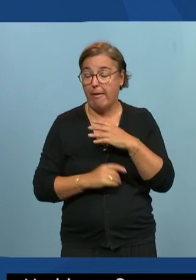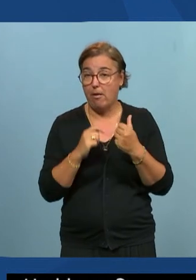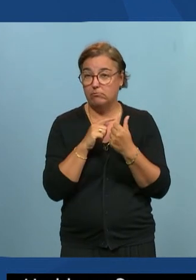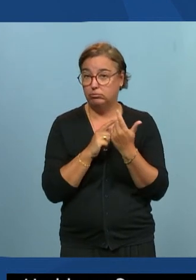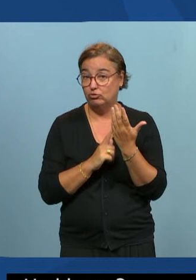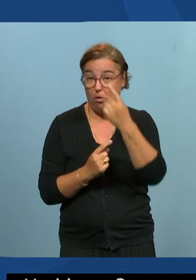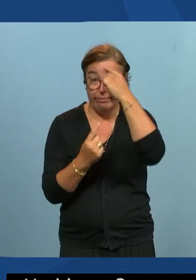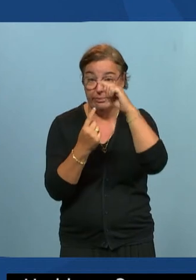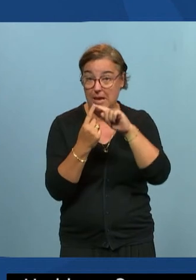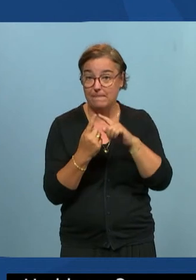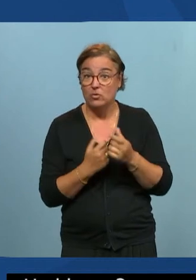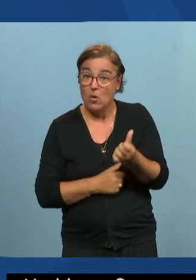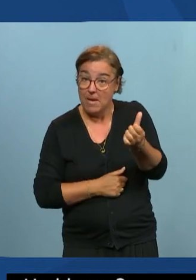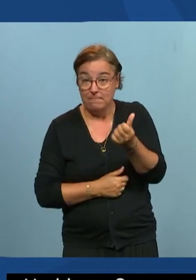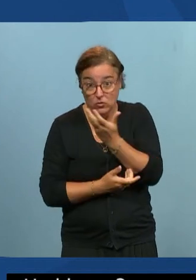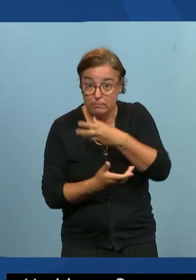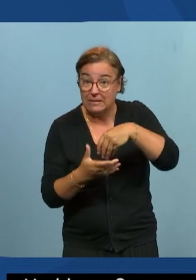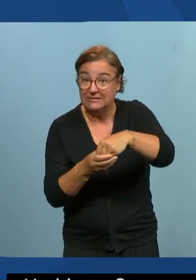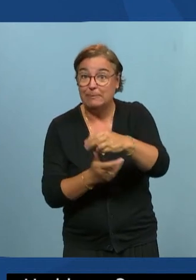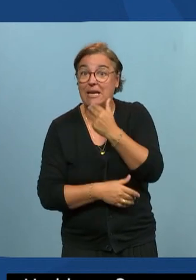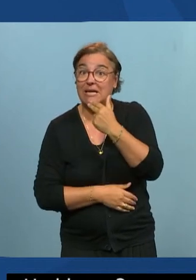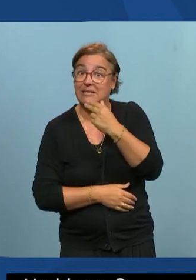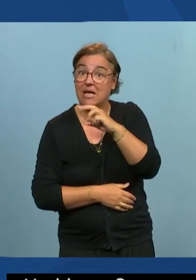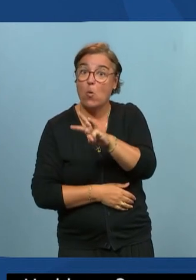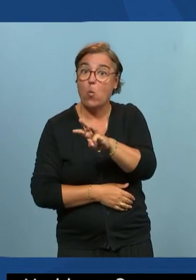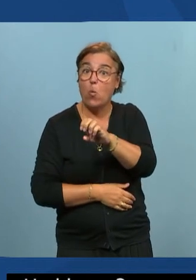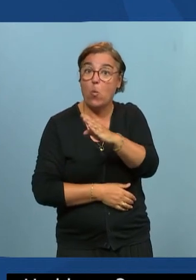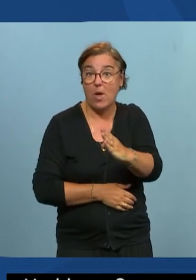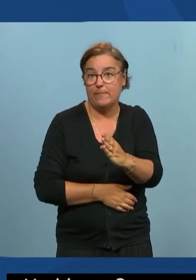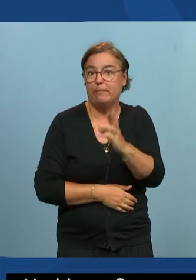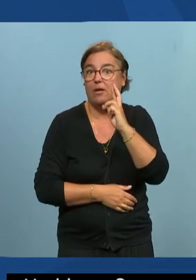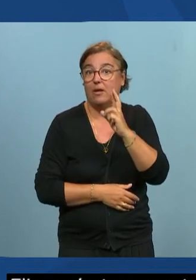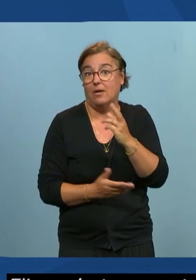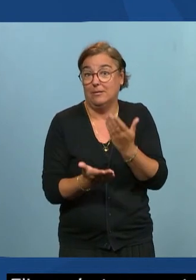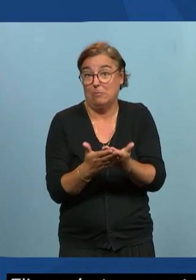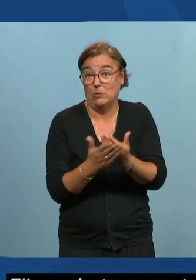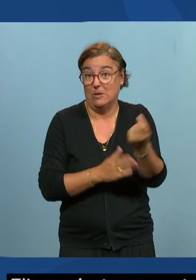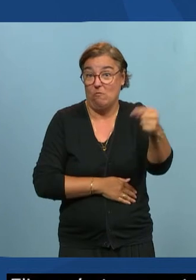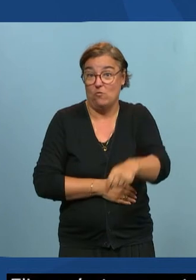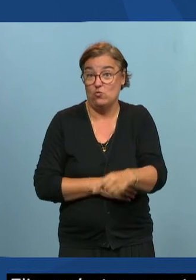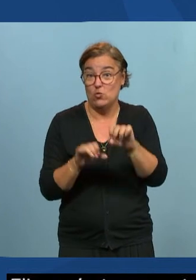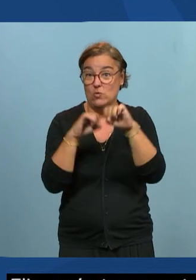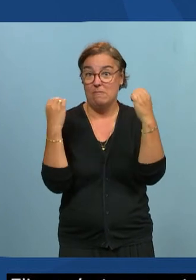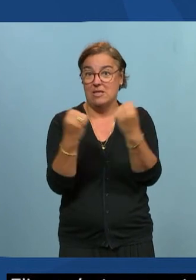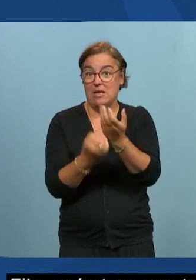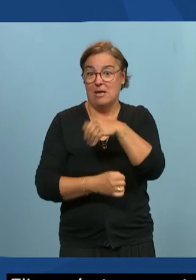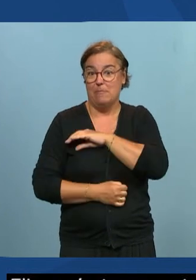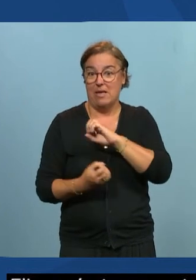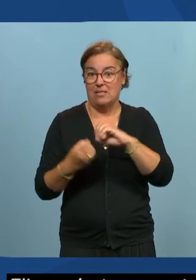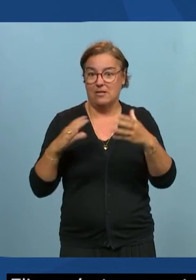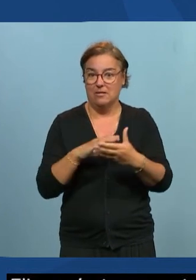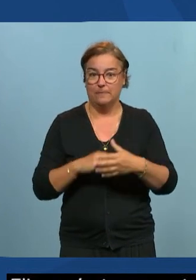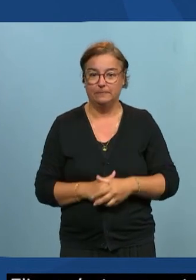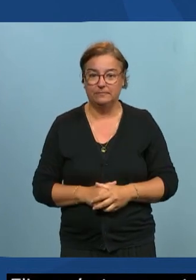tu es un acteur de la qualité mais ce n pas pour rien que tu es ici c'est qu'on est on rame un peu tout évidemment